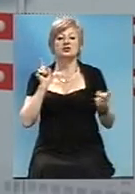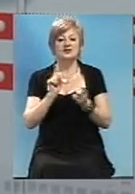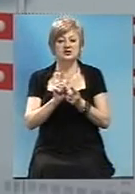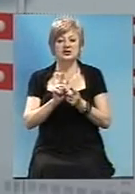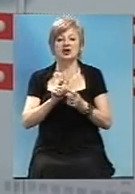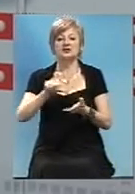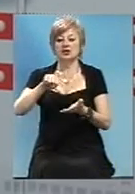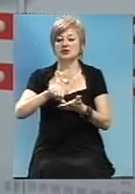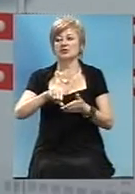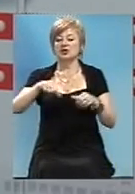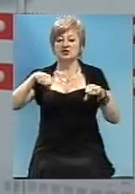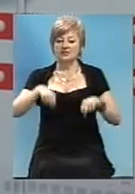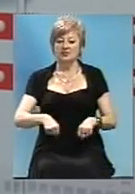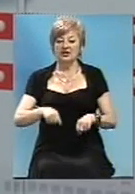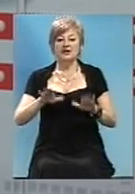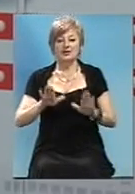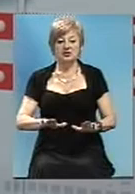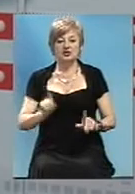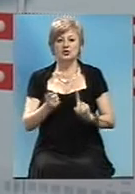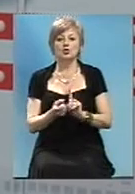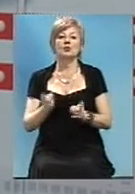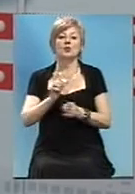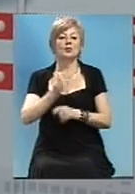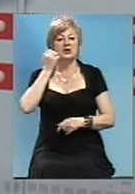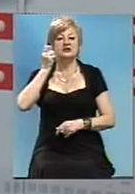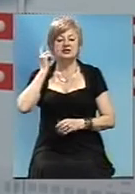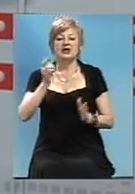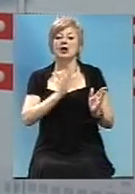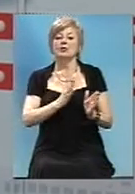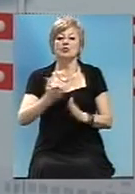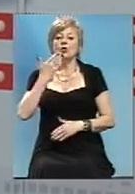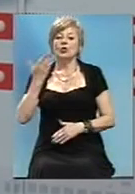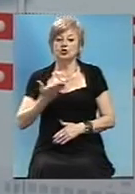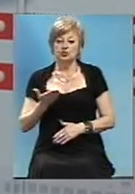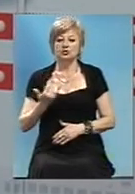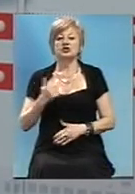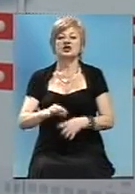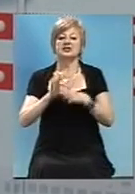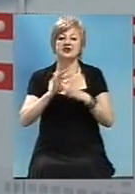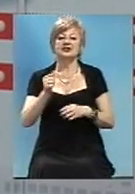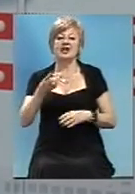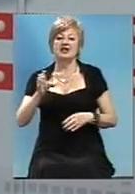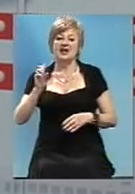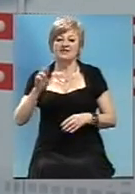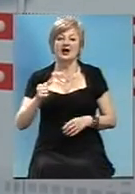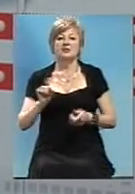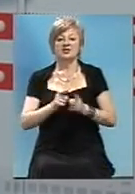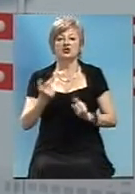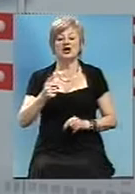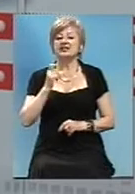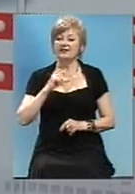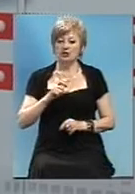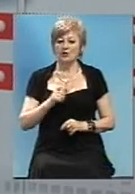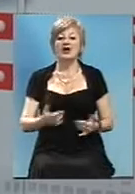влади на місцях, аби змінити застарілі стандарти звітування. У студії для вас працює Наталя Андрієва та Галина Воротнікова.